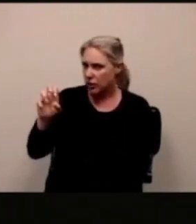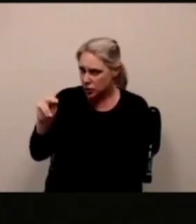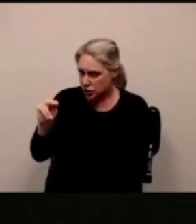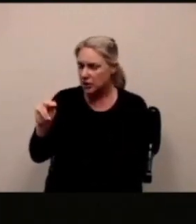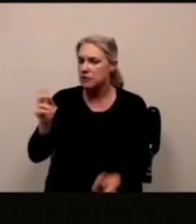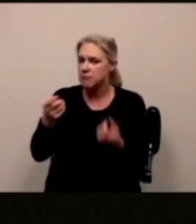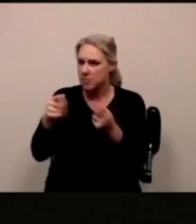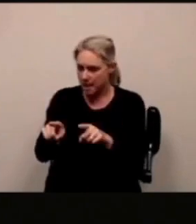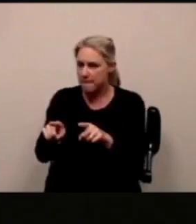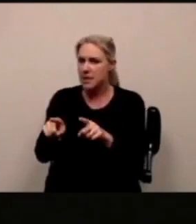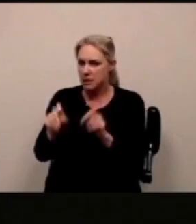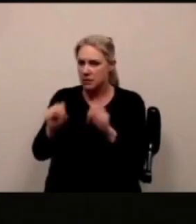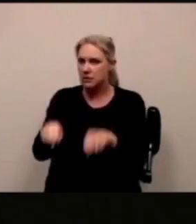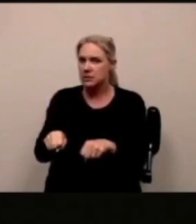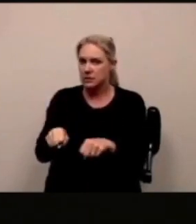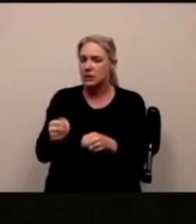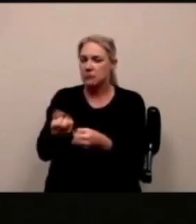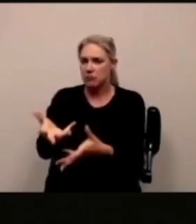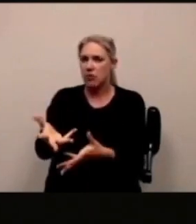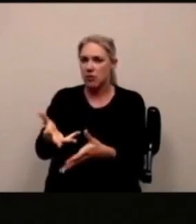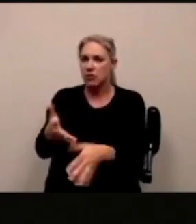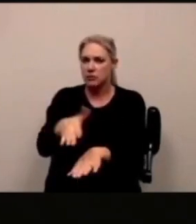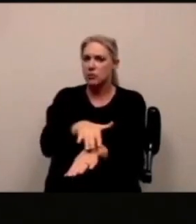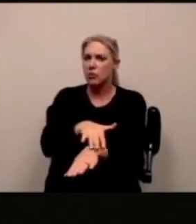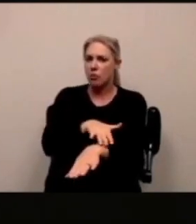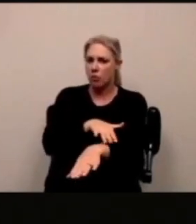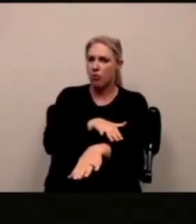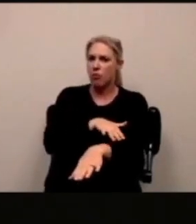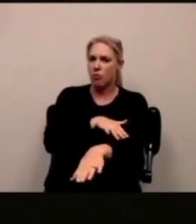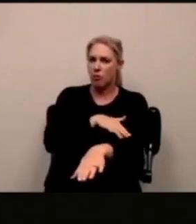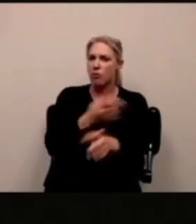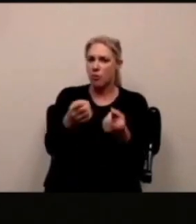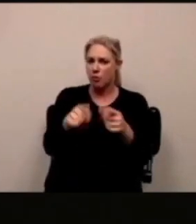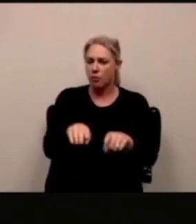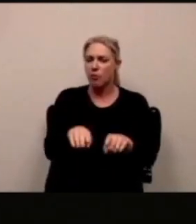sì credo che le cose naturalmente